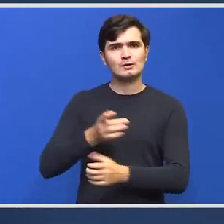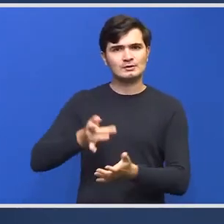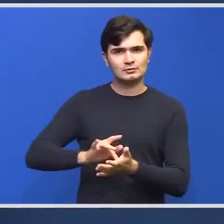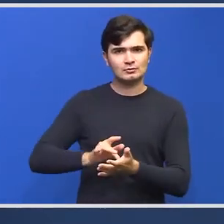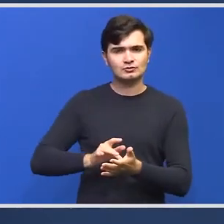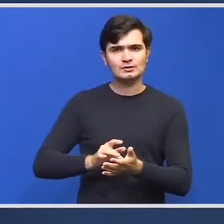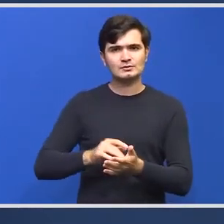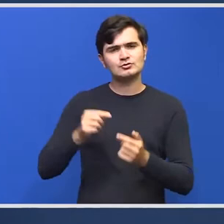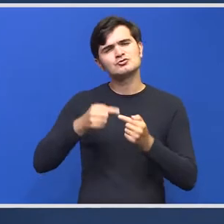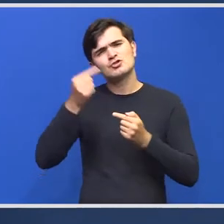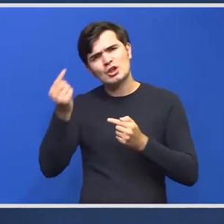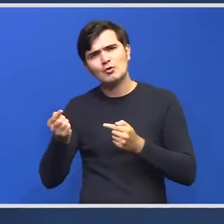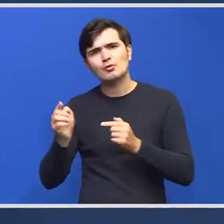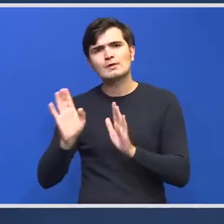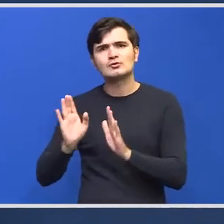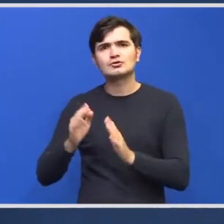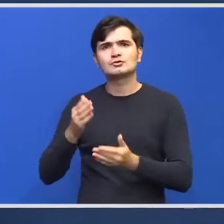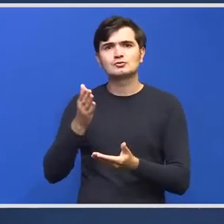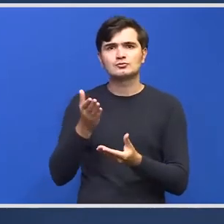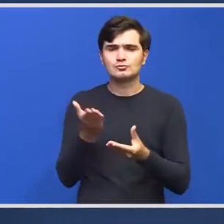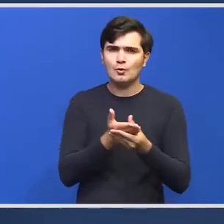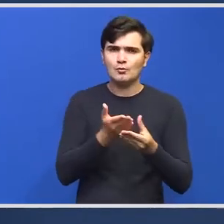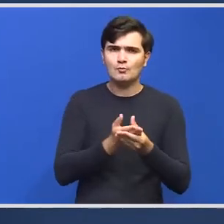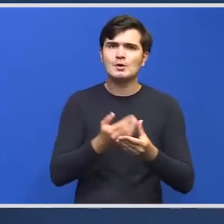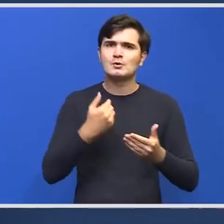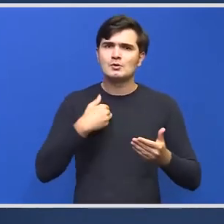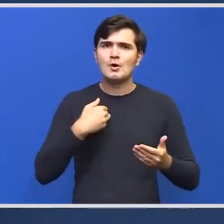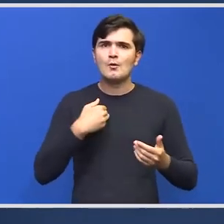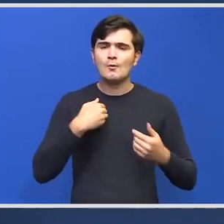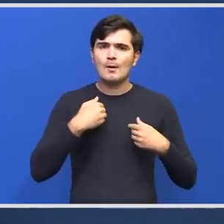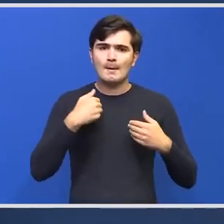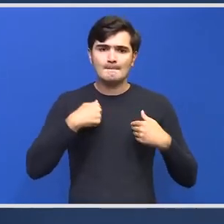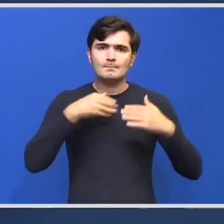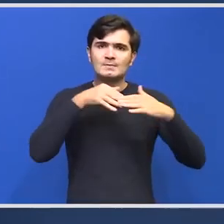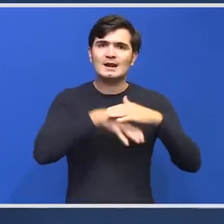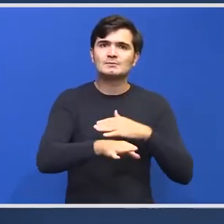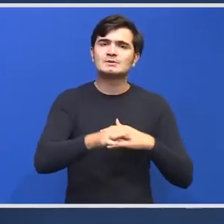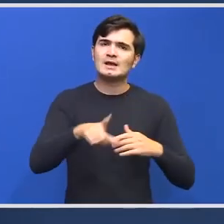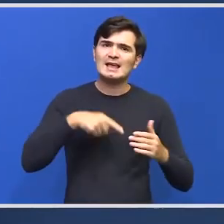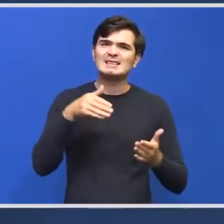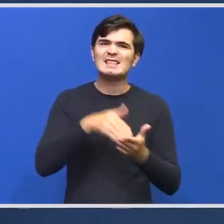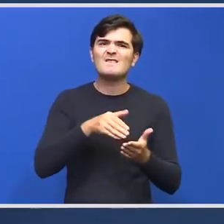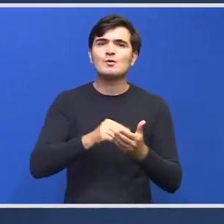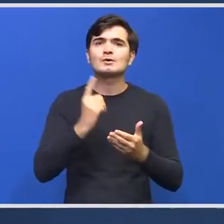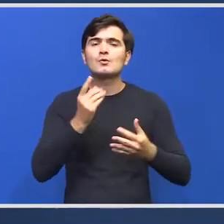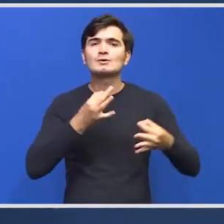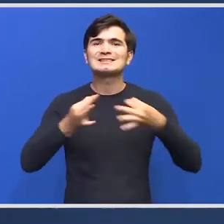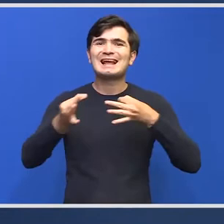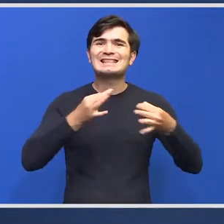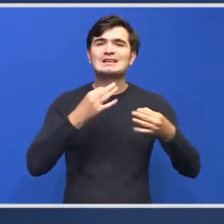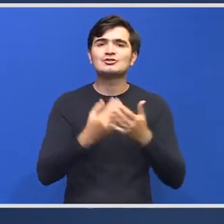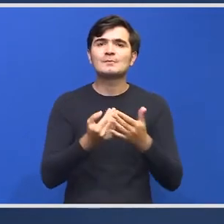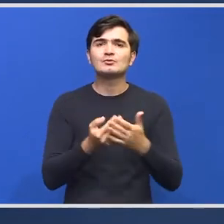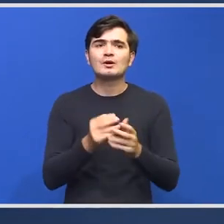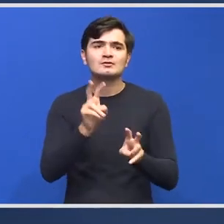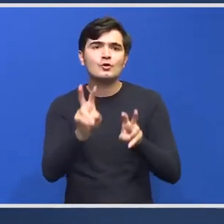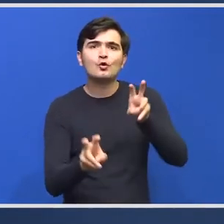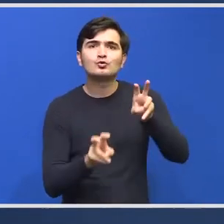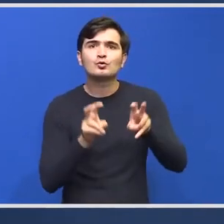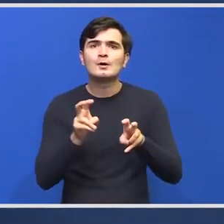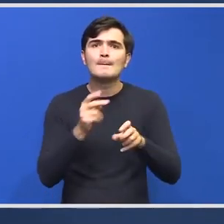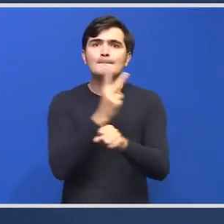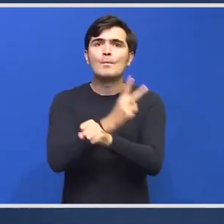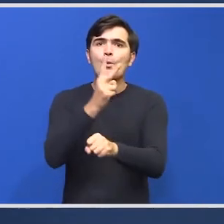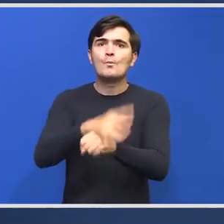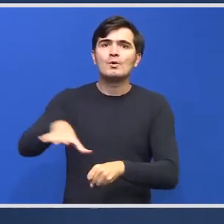urgență sau dincolo de acest act normativ, am transmis nevoia unui strategie prin care să controlăm populația de urși. Această